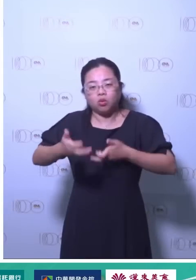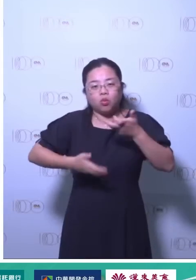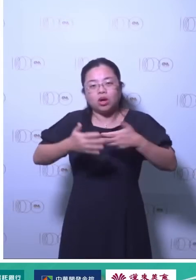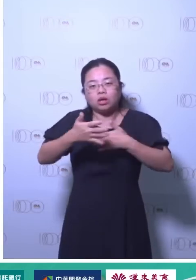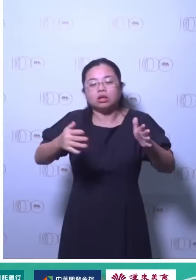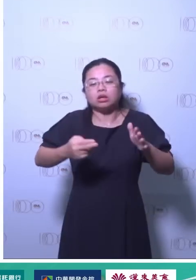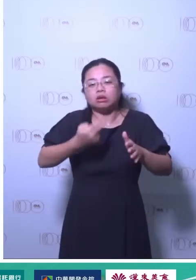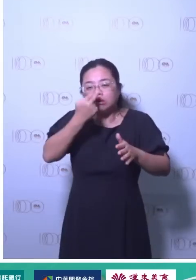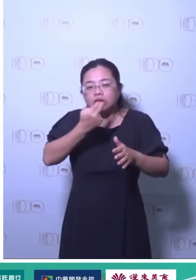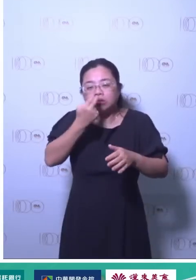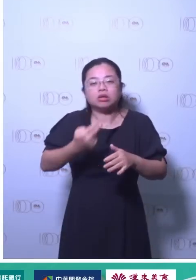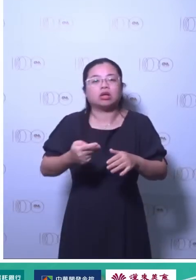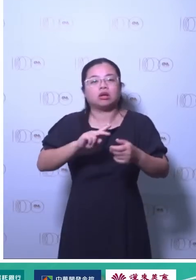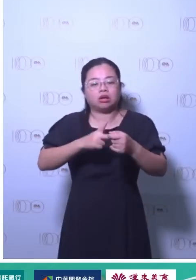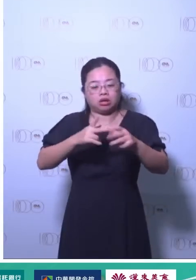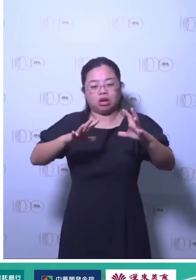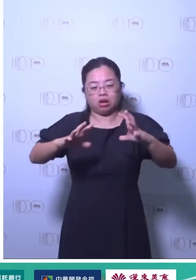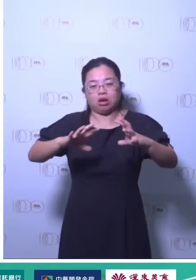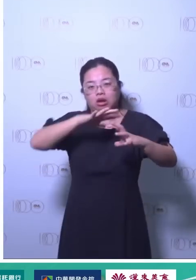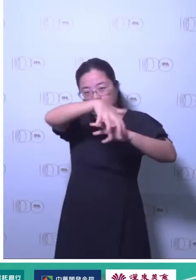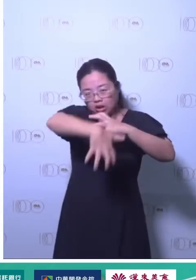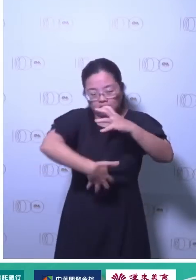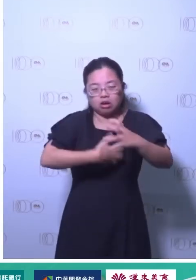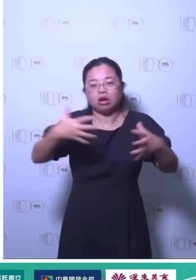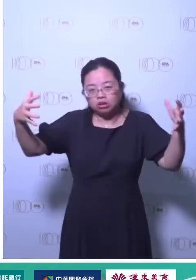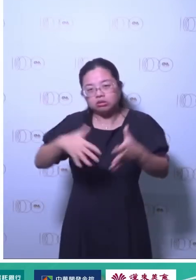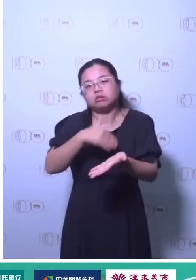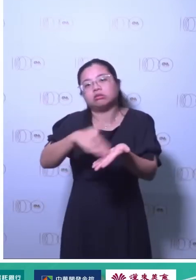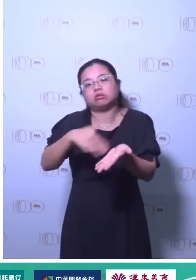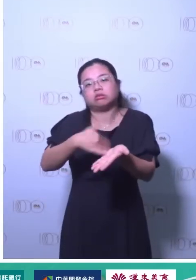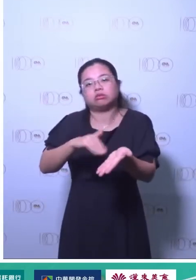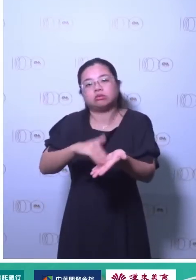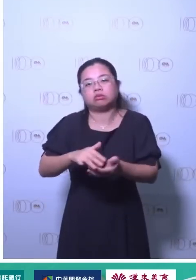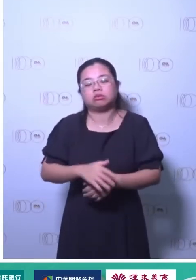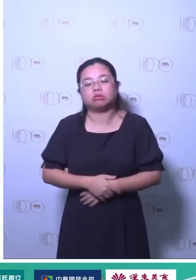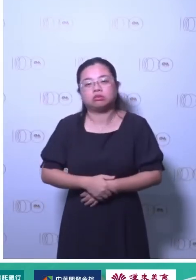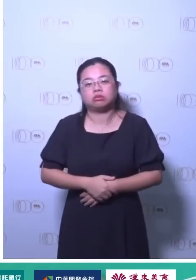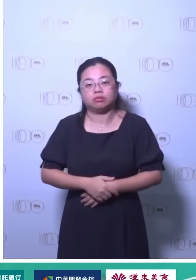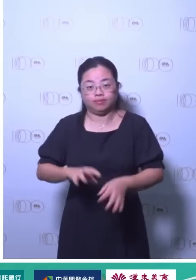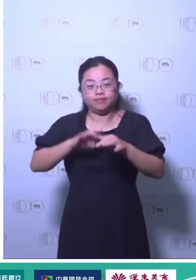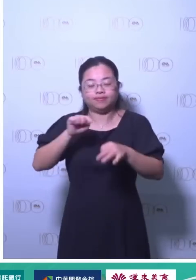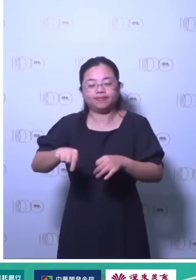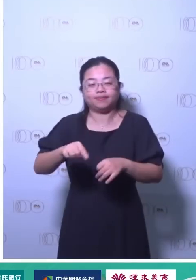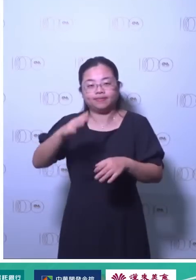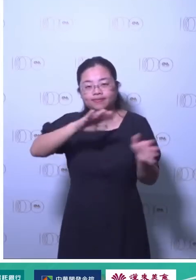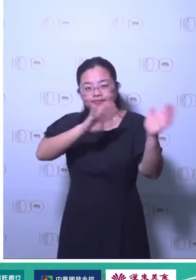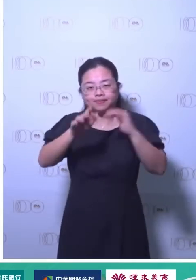特性以下它跟传统污染物很不一样传统污染物在哪里排哪里减真的有差